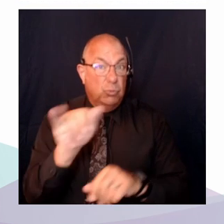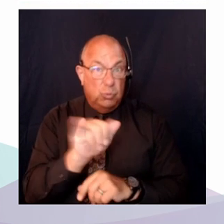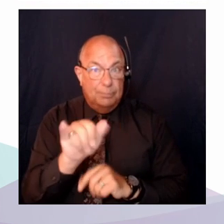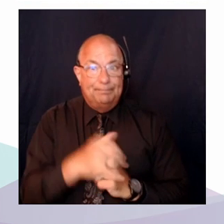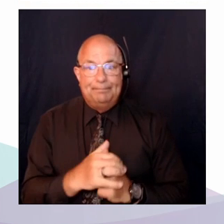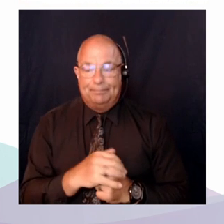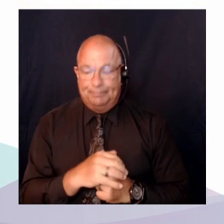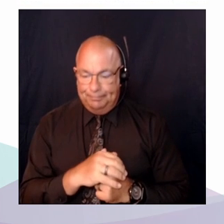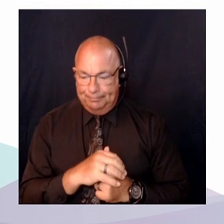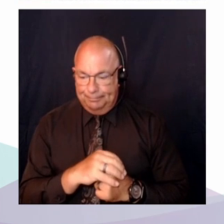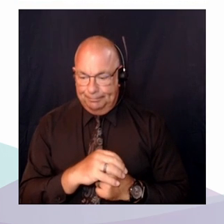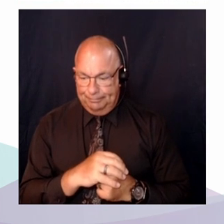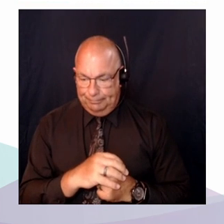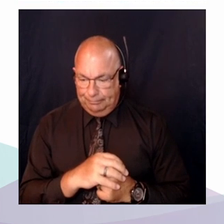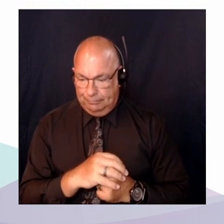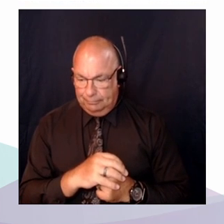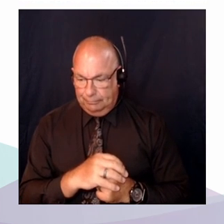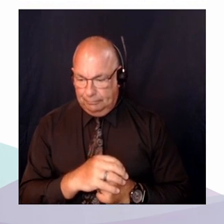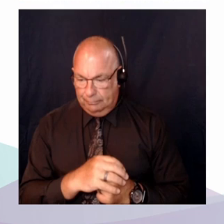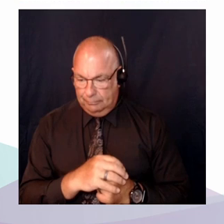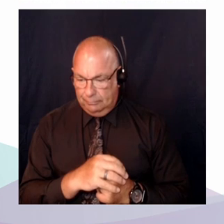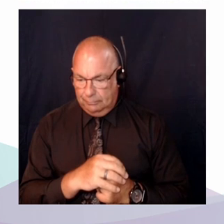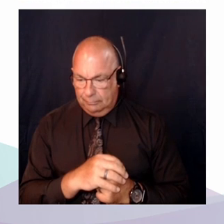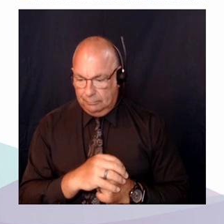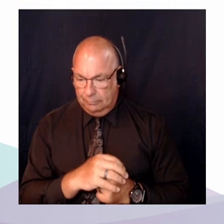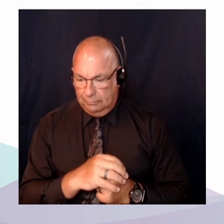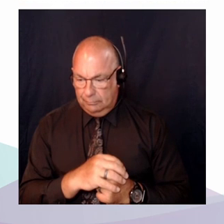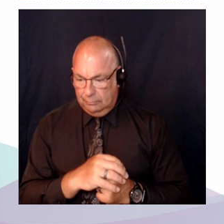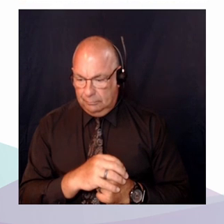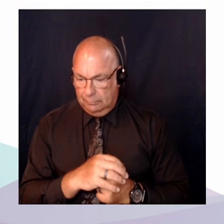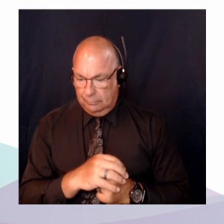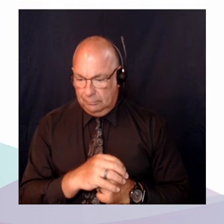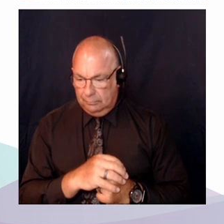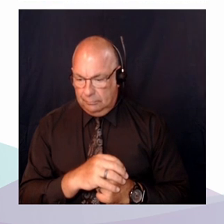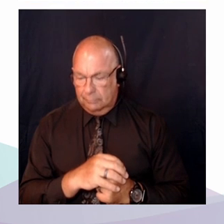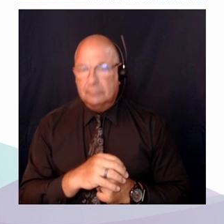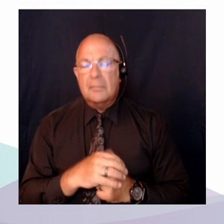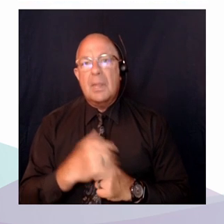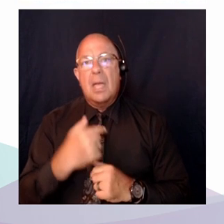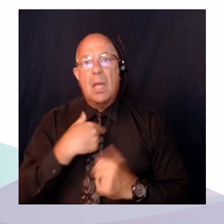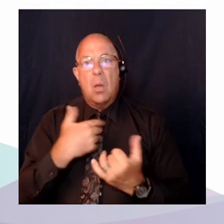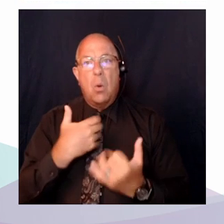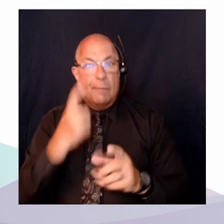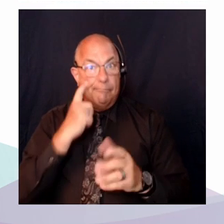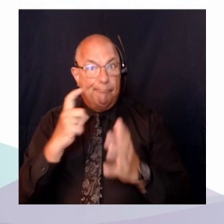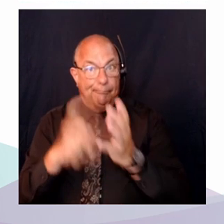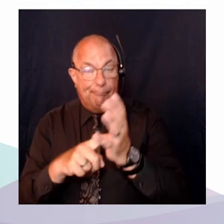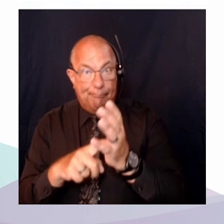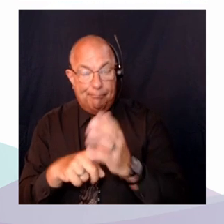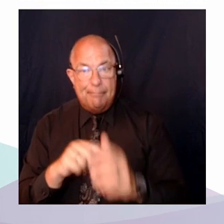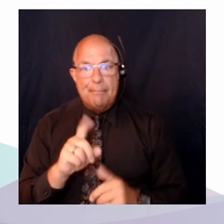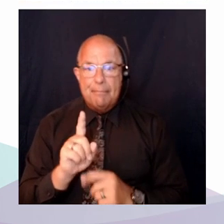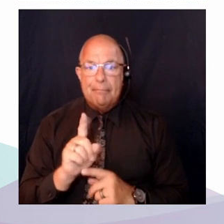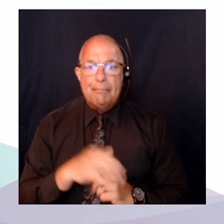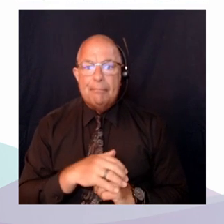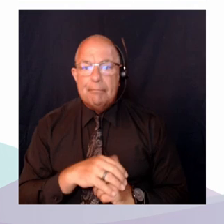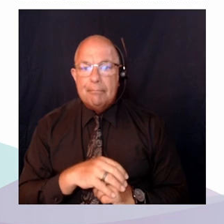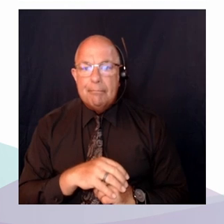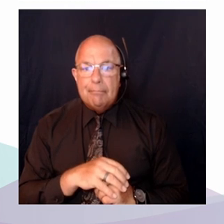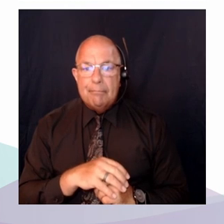votre attention sur le fait que la mise en œuvre des droits économiques et sociaux peut se concrétiser de manière à la fois